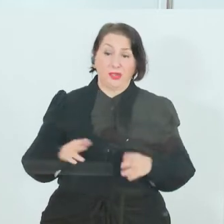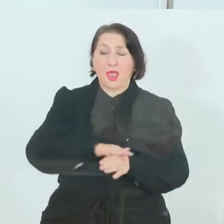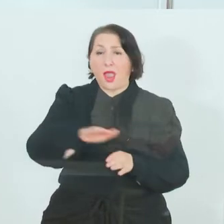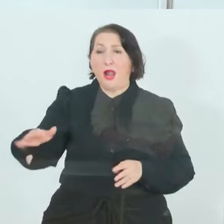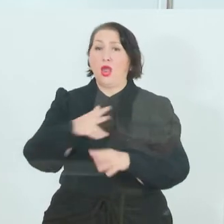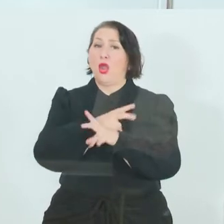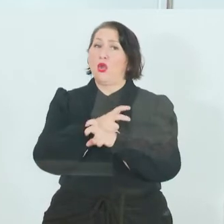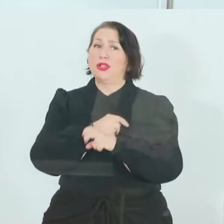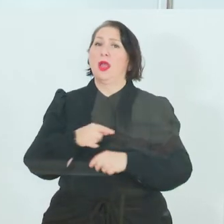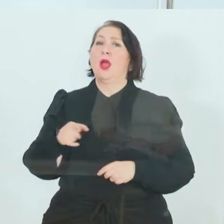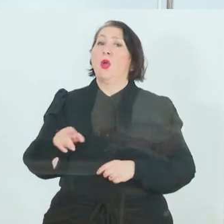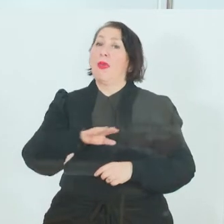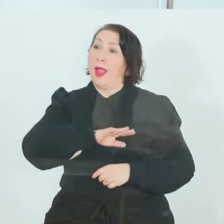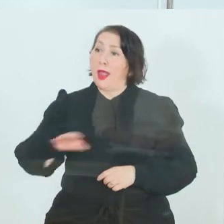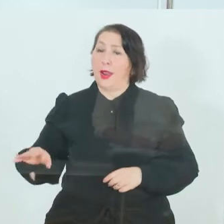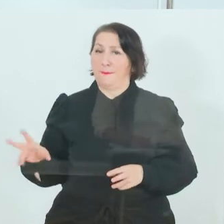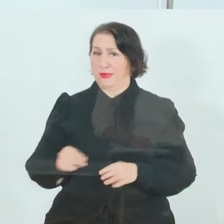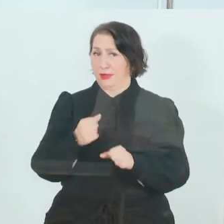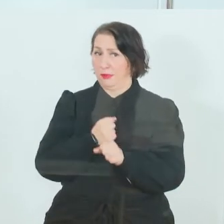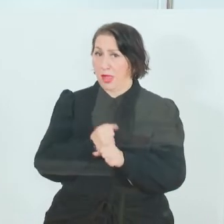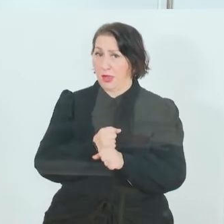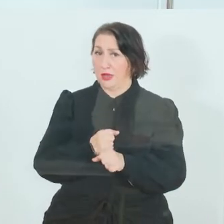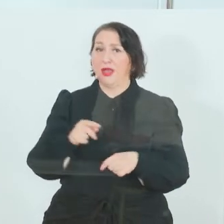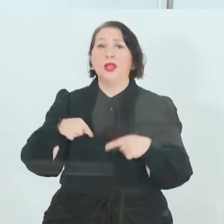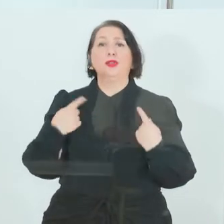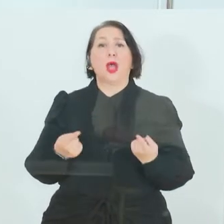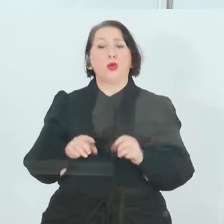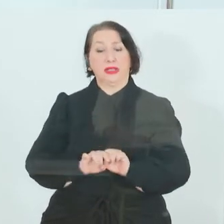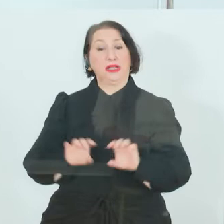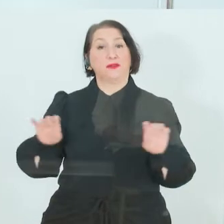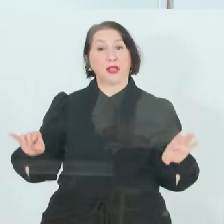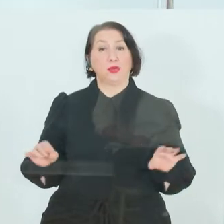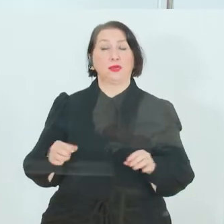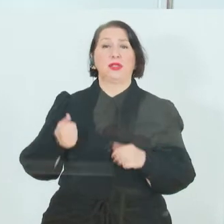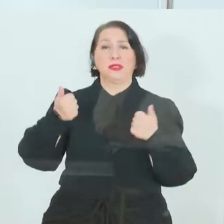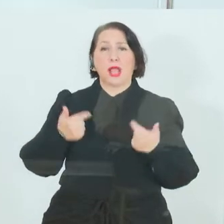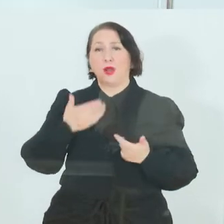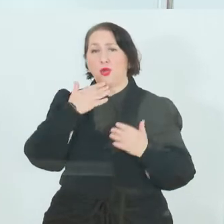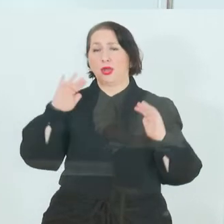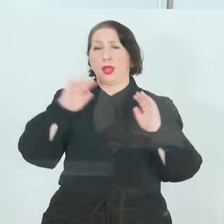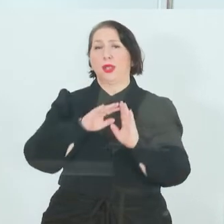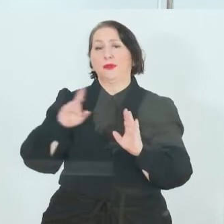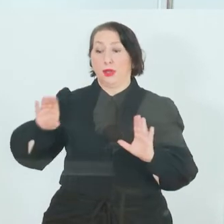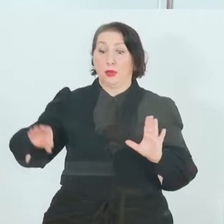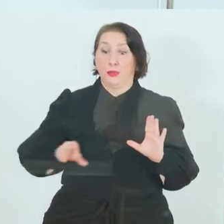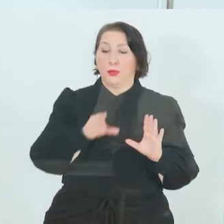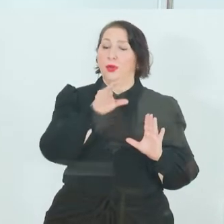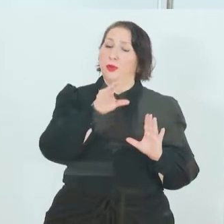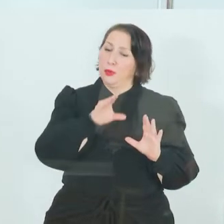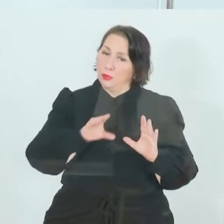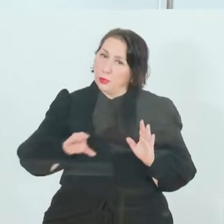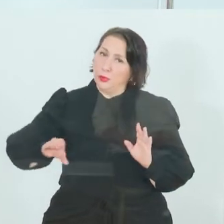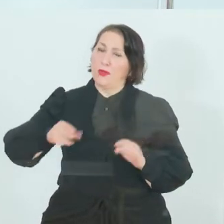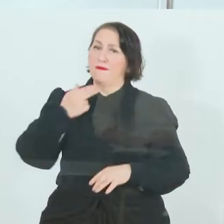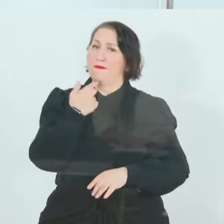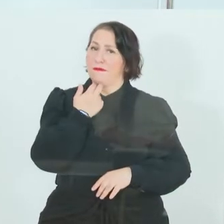Österreicher hier mitmachen und wir entsprechend mit den Infektionszahlen wieder runterkommen. Wir hatten ja einen Effekt von den